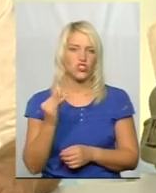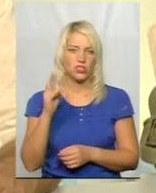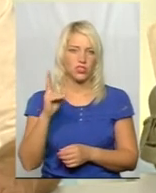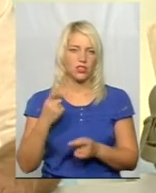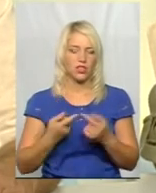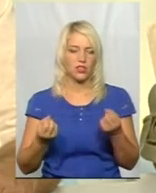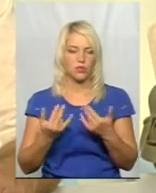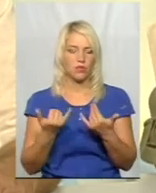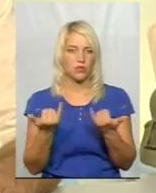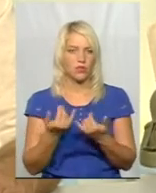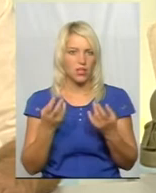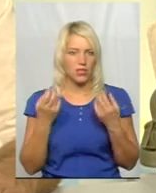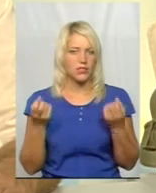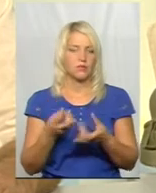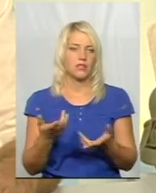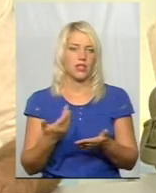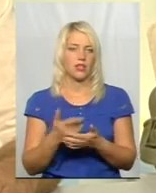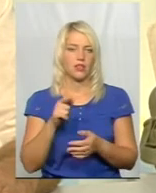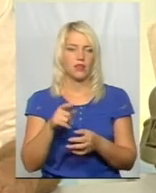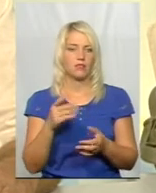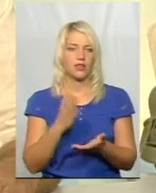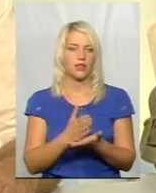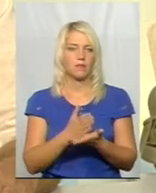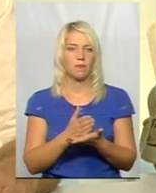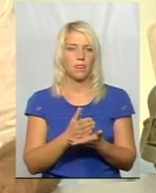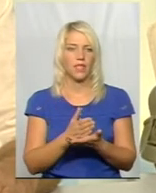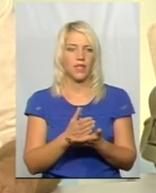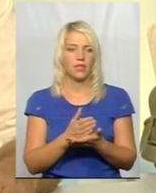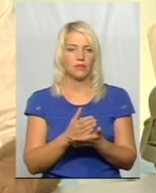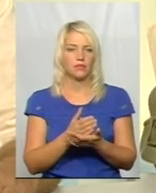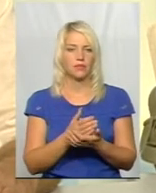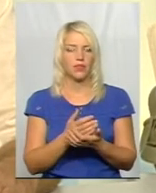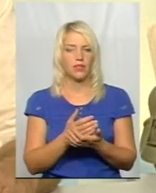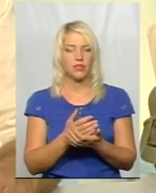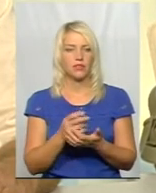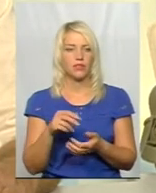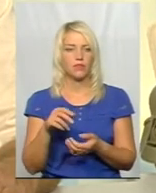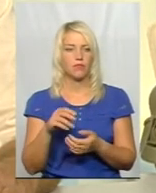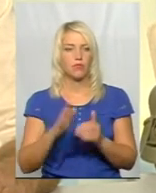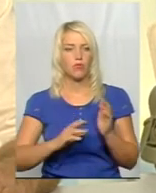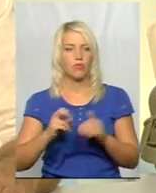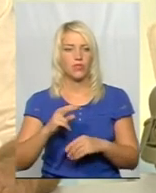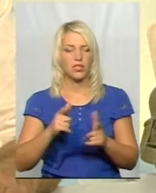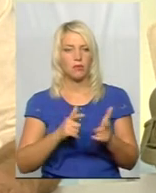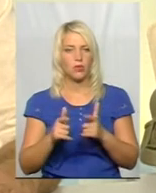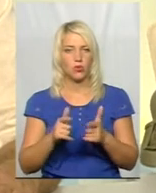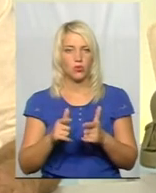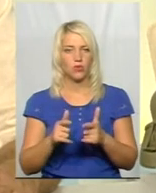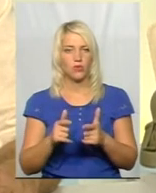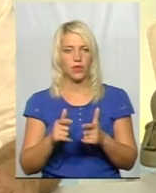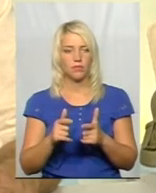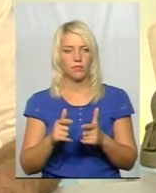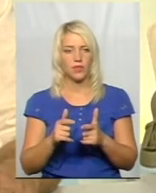обладнання. Потім там існують певні перестороги щодо професійної підготовки, мається